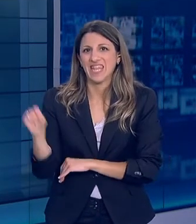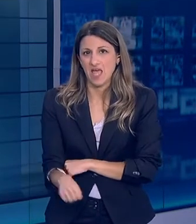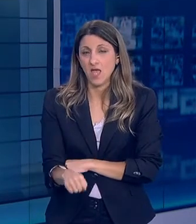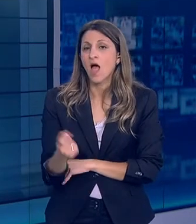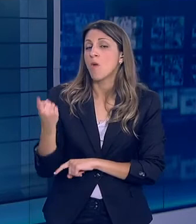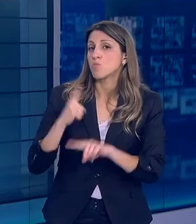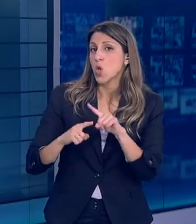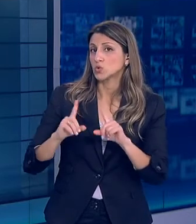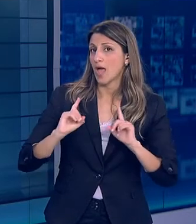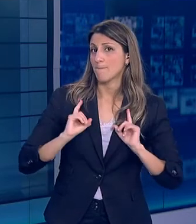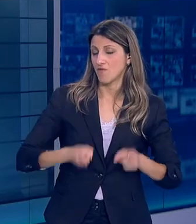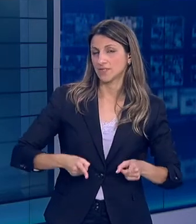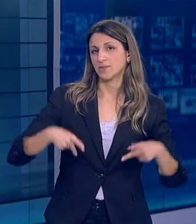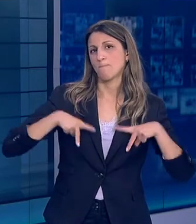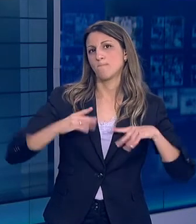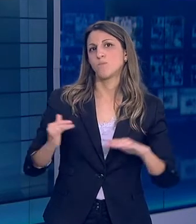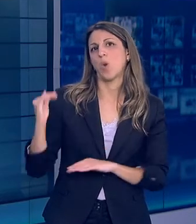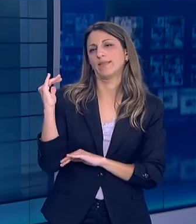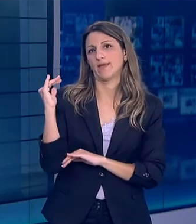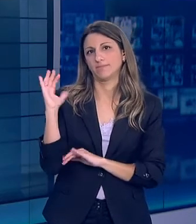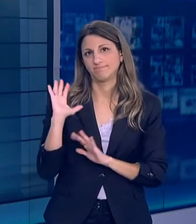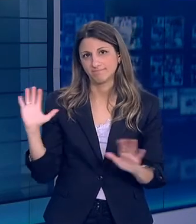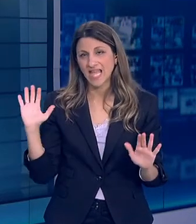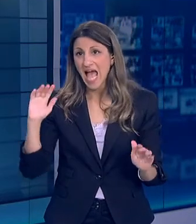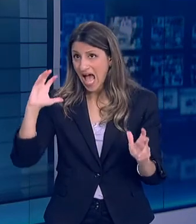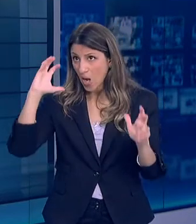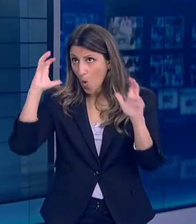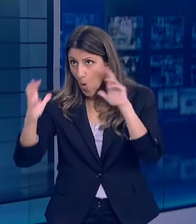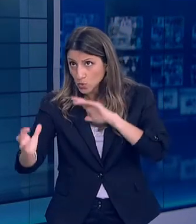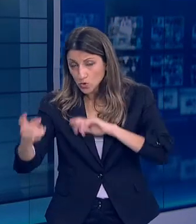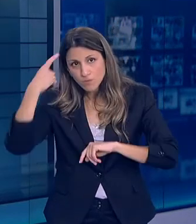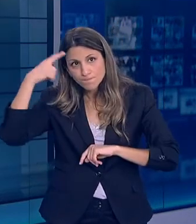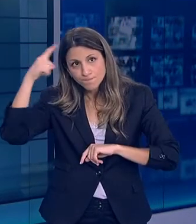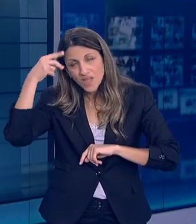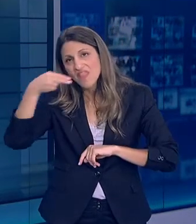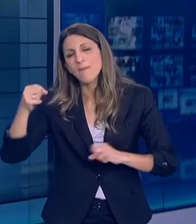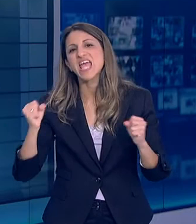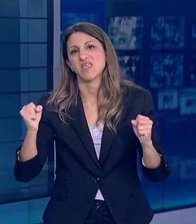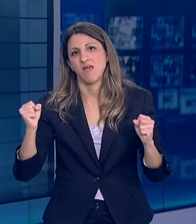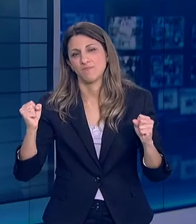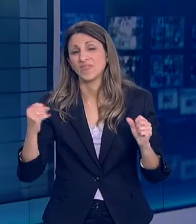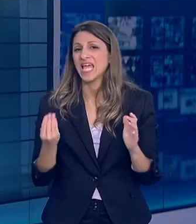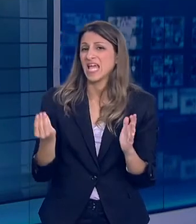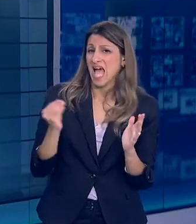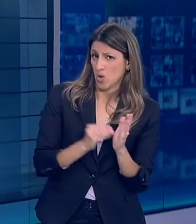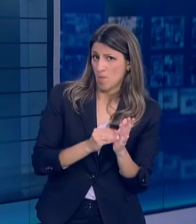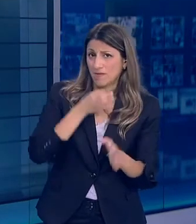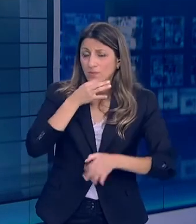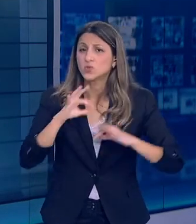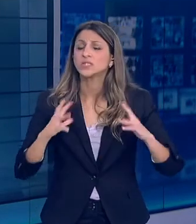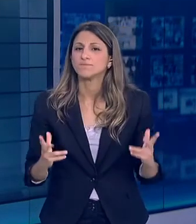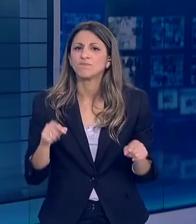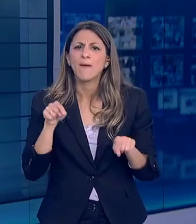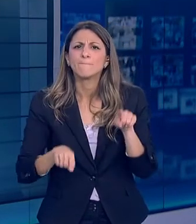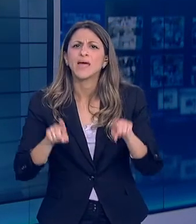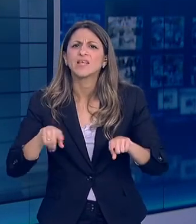Σε αυτόν τον πολιτικό χειρισμό της επιδημίας Σε παγκόσμιο επίπεδο Και ακόμα αν θέλετε να μου επιτρέψετε να κάνω και ένα σχόλιο εδώ Σε